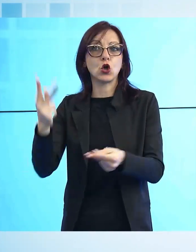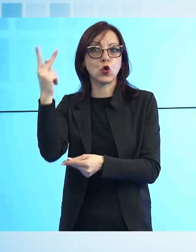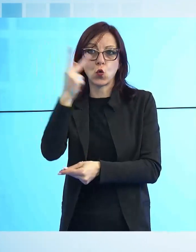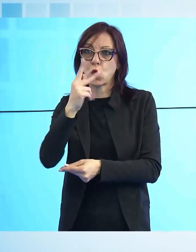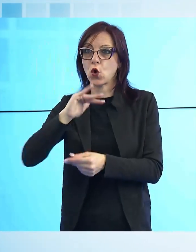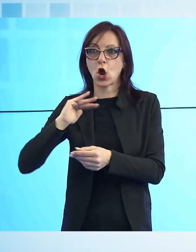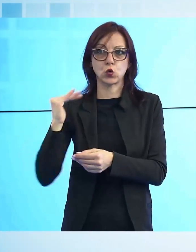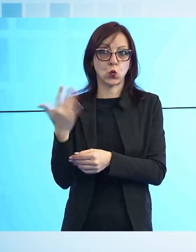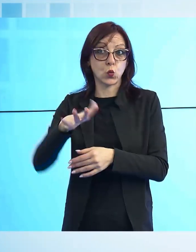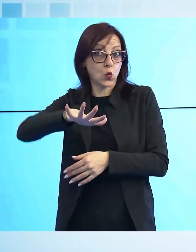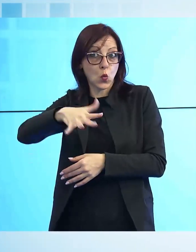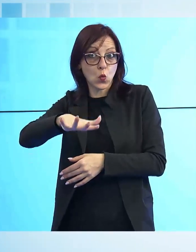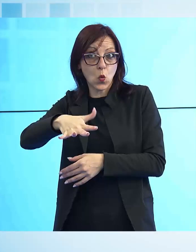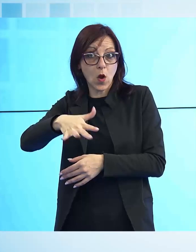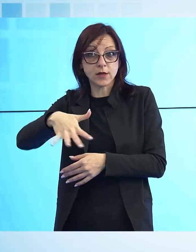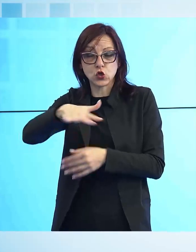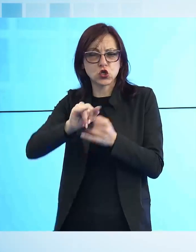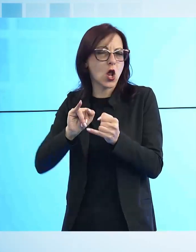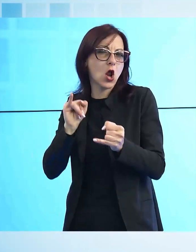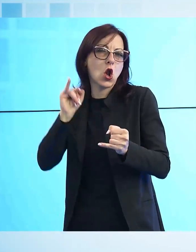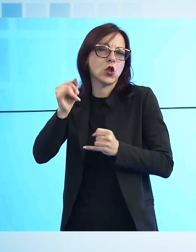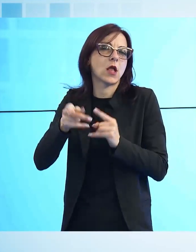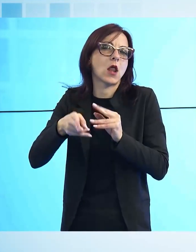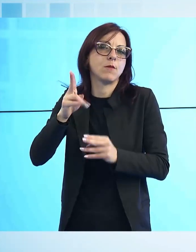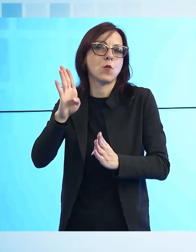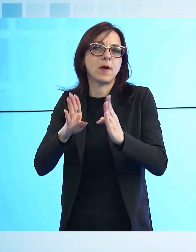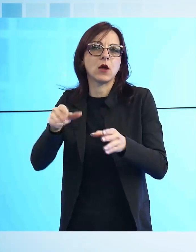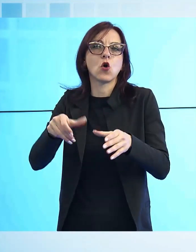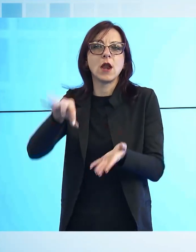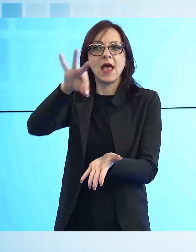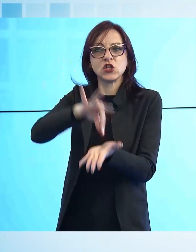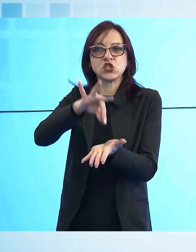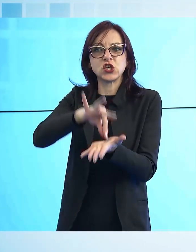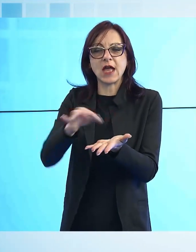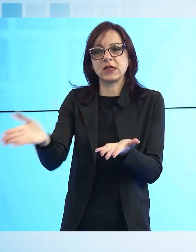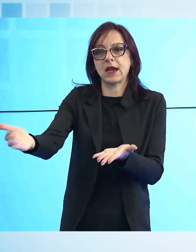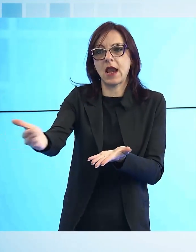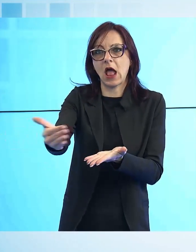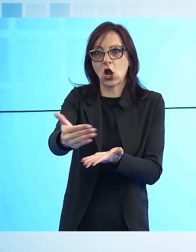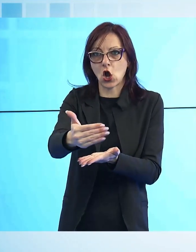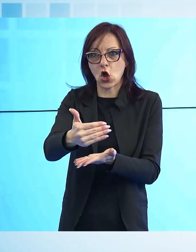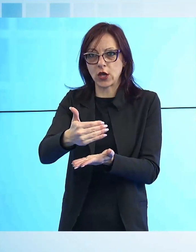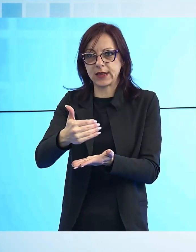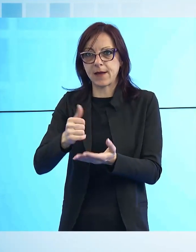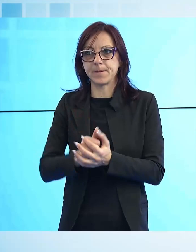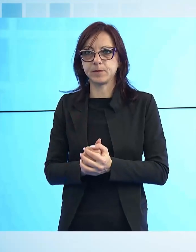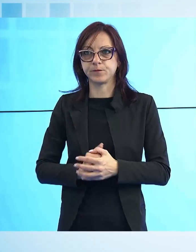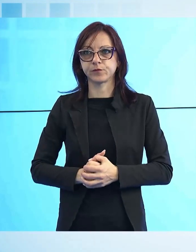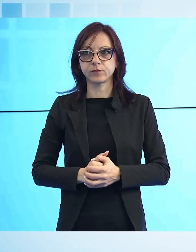o comunque le zone un pochino più lontane rispetto ai centri di raccolta che il Sistema Ambiente ha collocato nel territorio comunale.